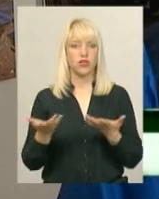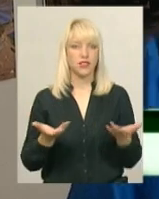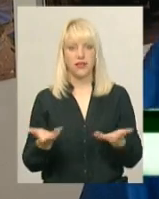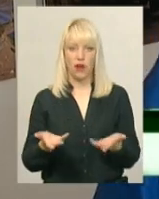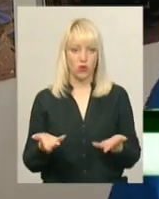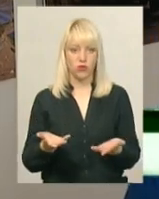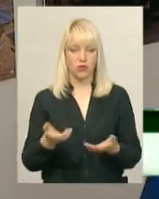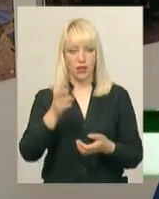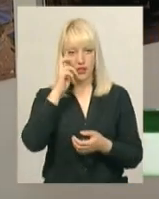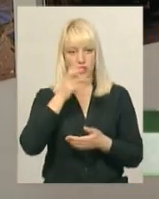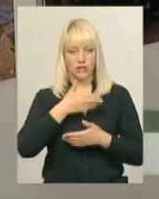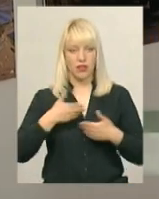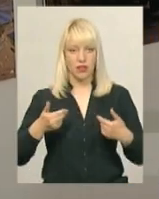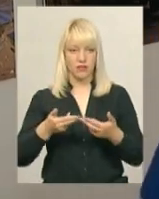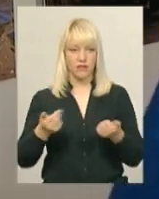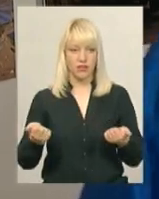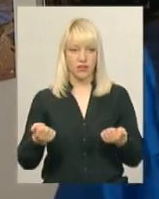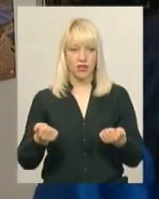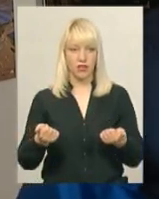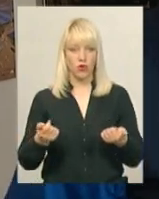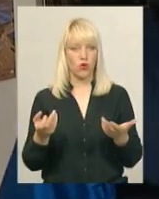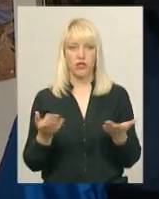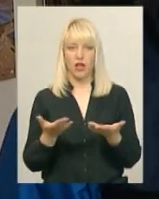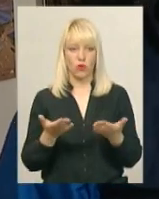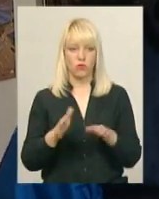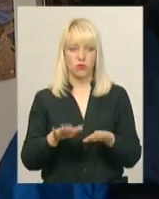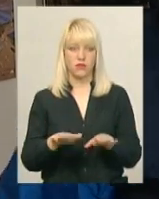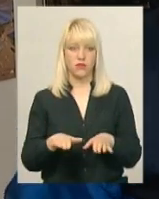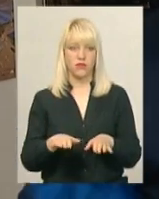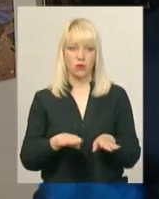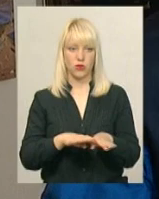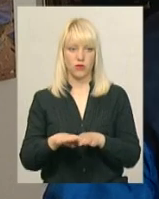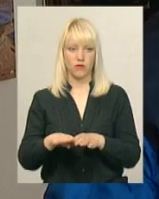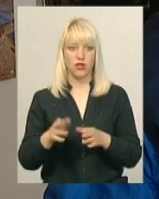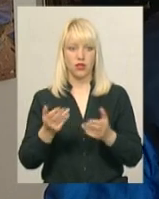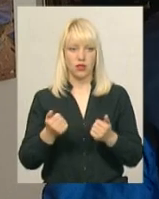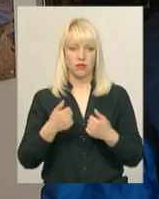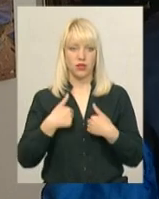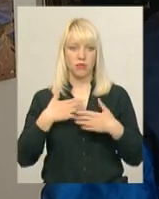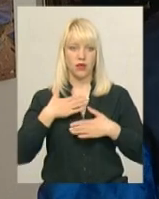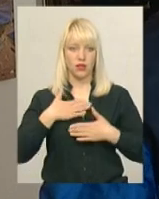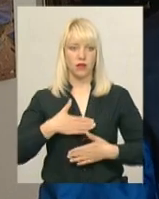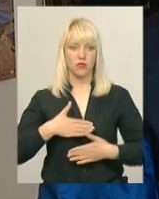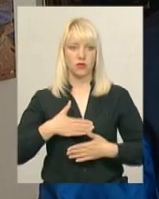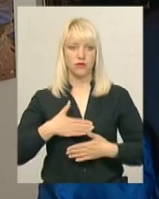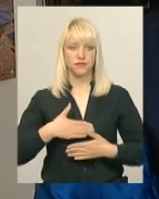держава визнала, хоч на якомусь місцевому рівні. Звісно, мені приємно і